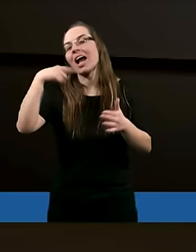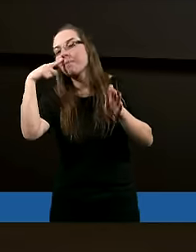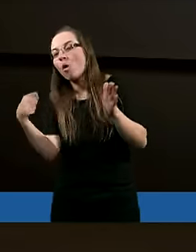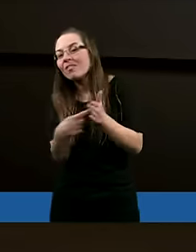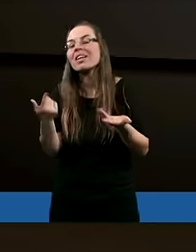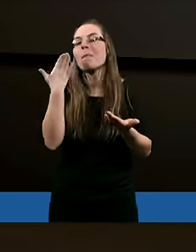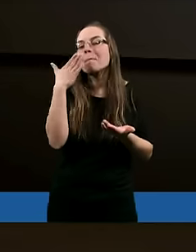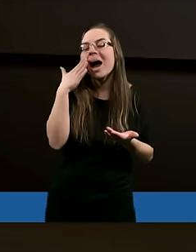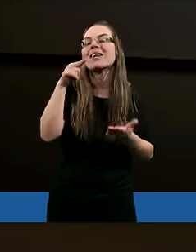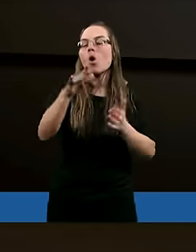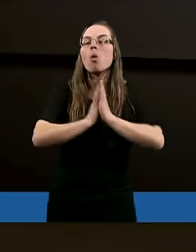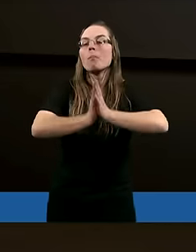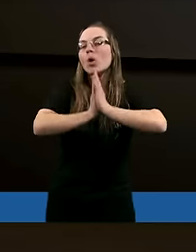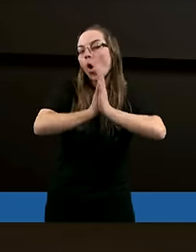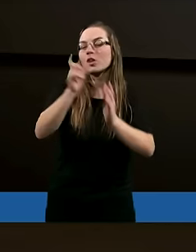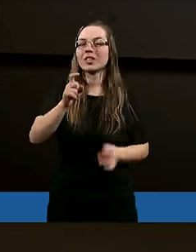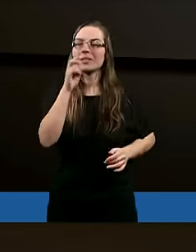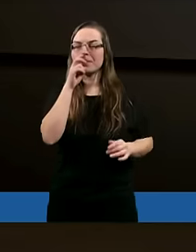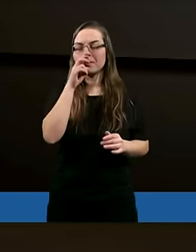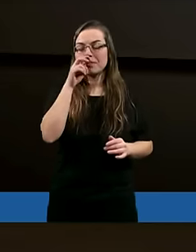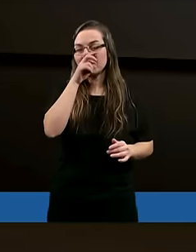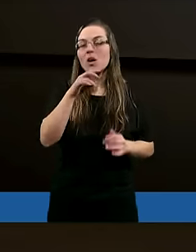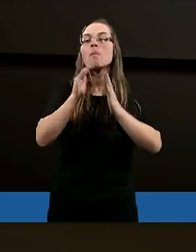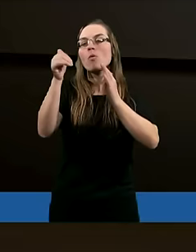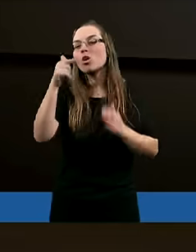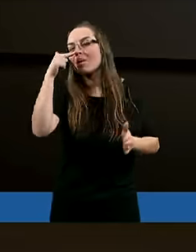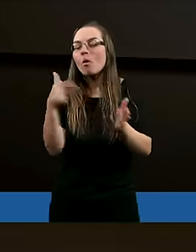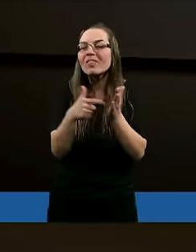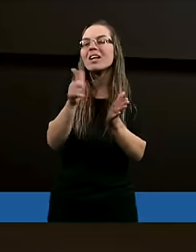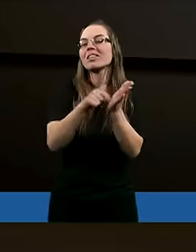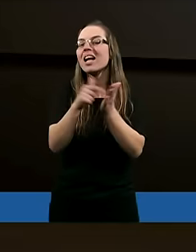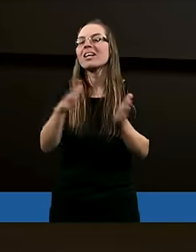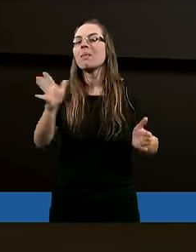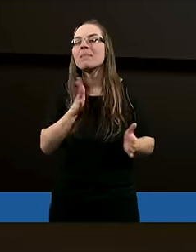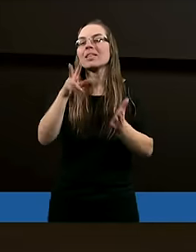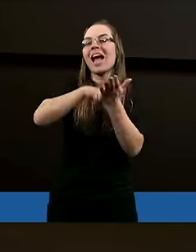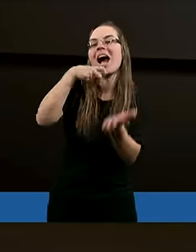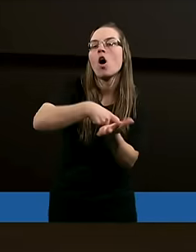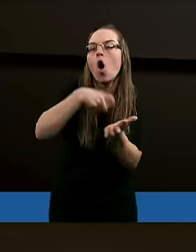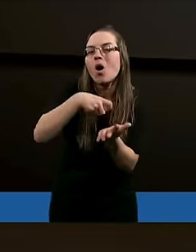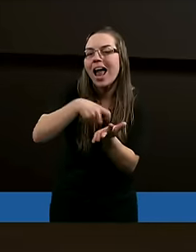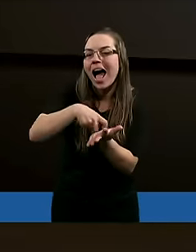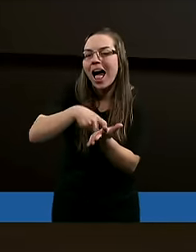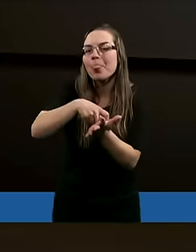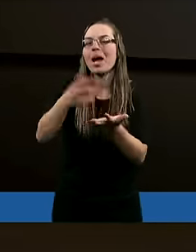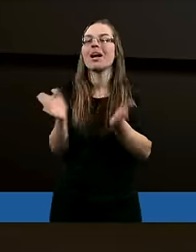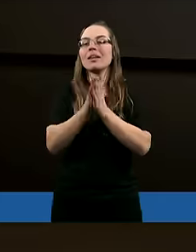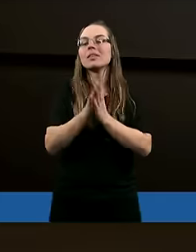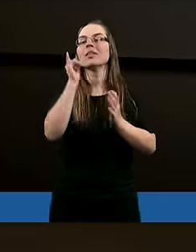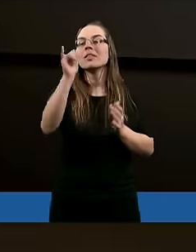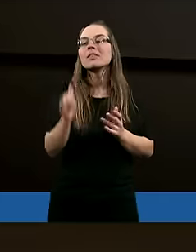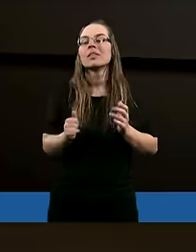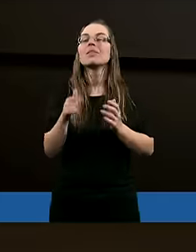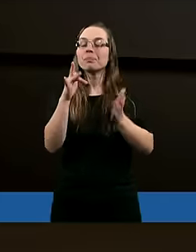powinnam bardziej o to prosić. Może powinnam częściej być na kolanach, ten